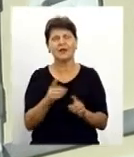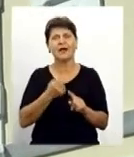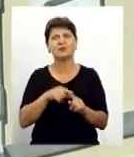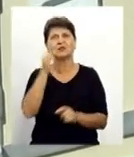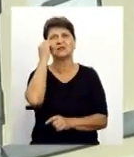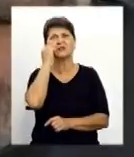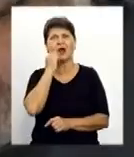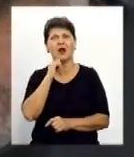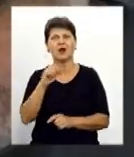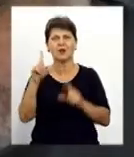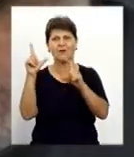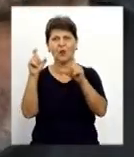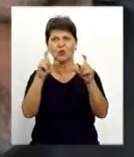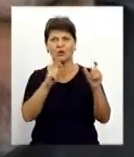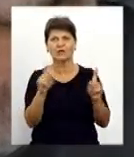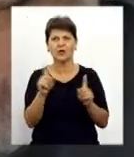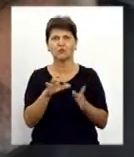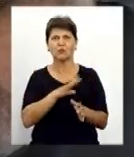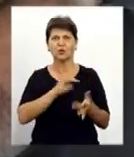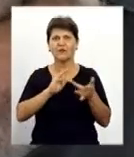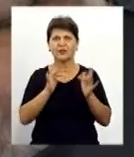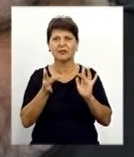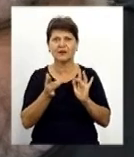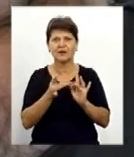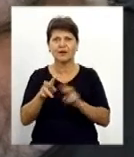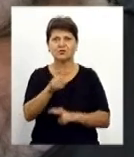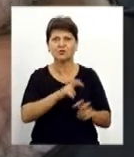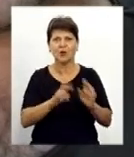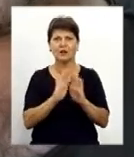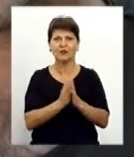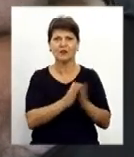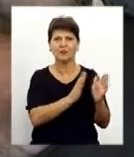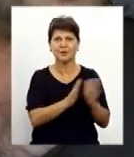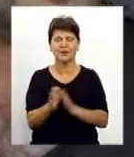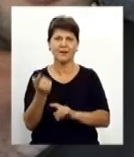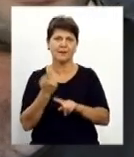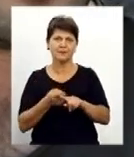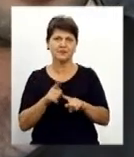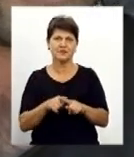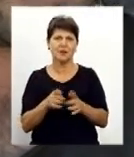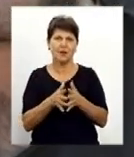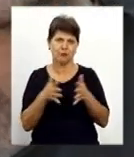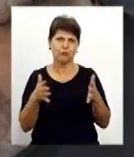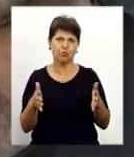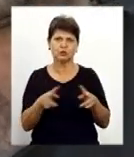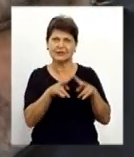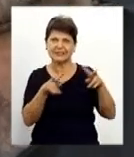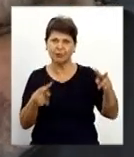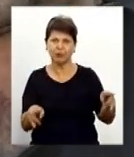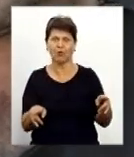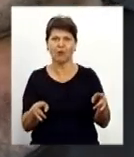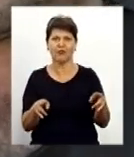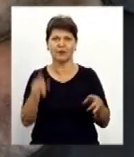фотографіям, що викладено в інтернеті, що ми шукали в бібліотеці. Це більш такі типові типажи,